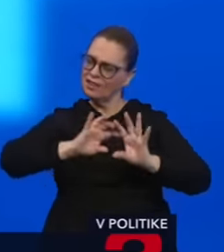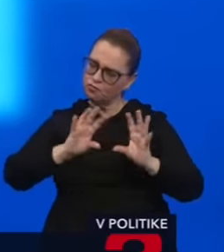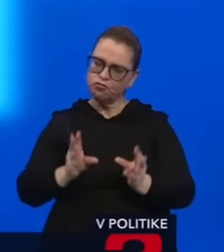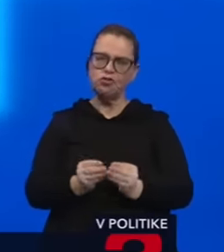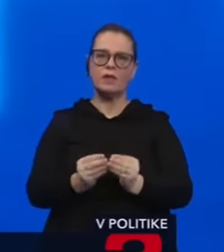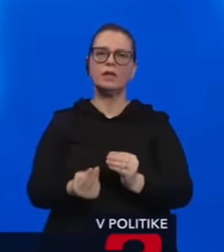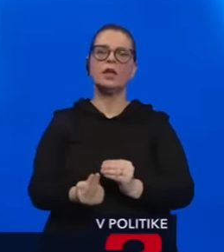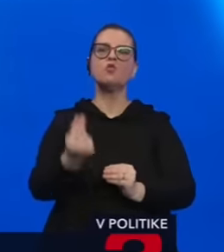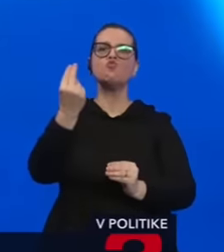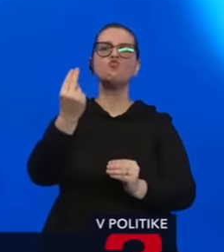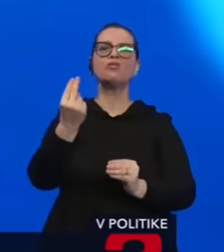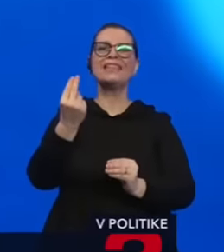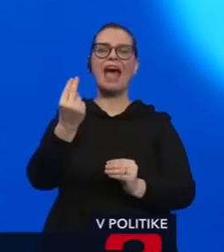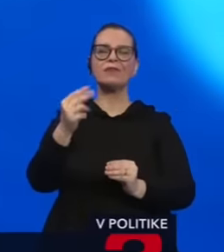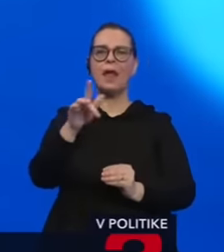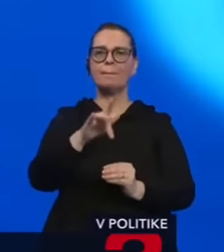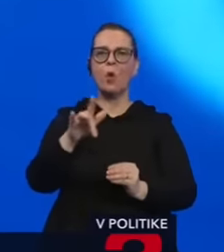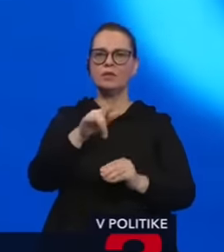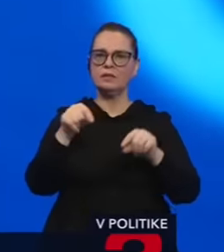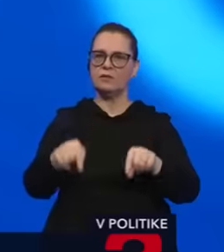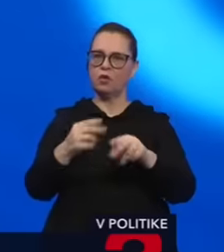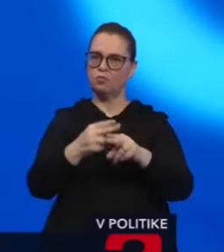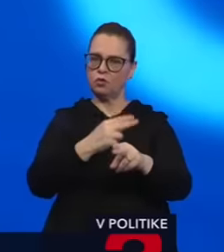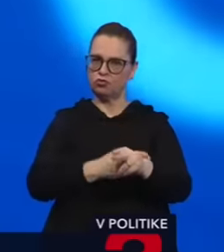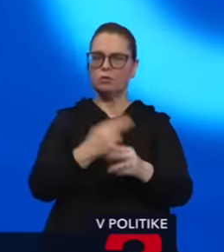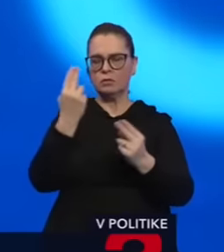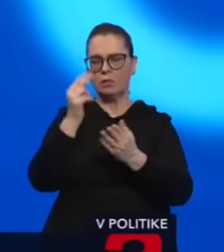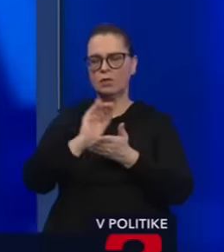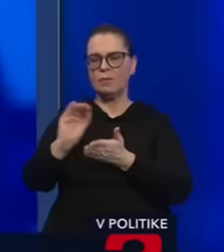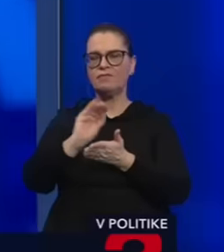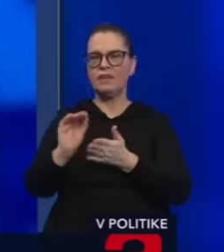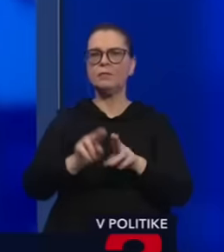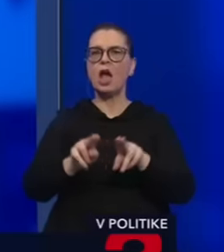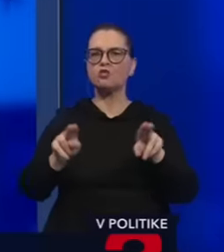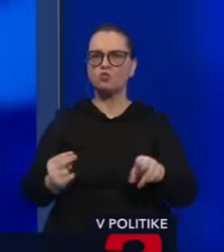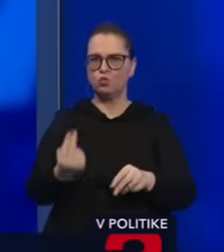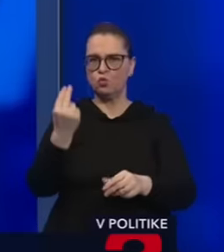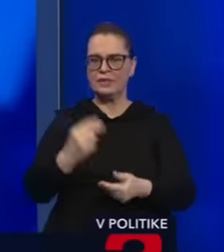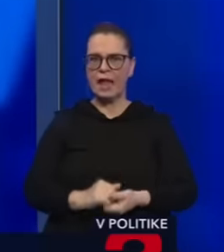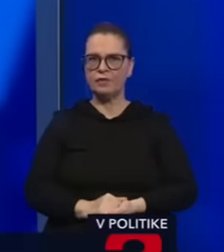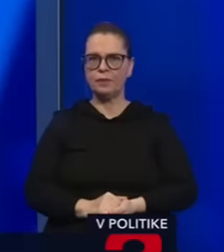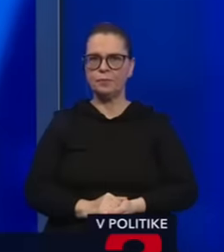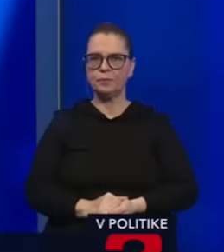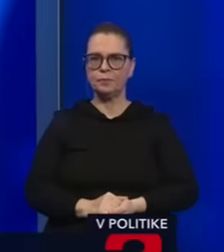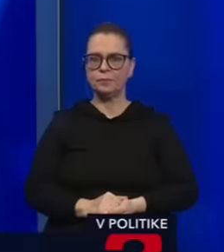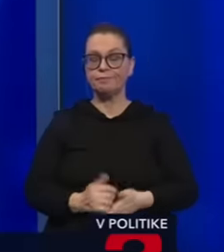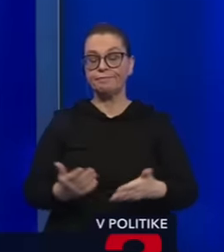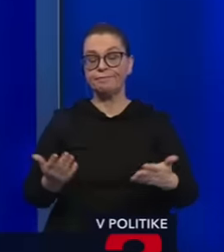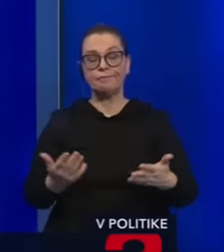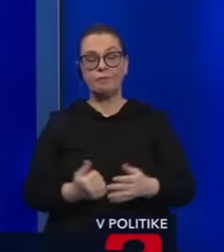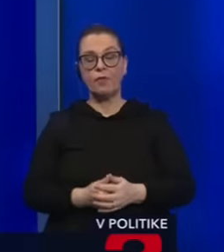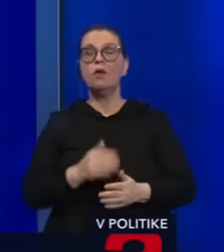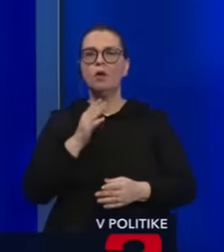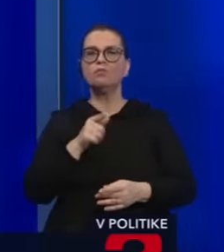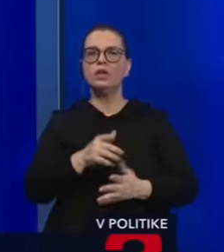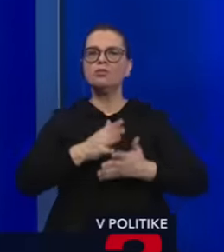ústavné pozície v tejto krajine? Z výnikov ústavného súdu zatiaľ. Bude to zase obrovská